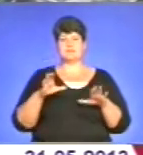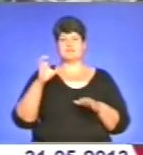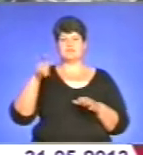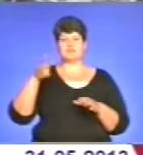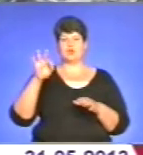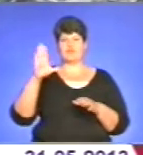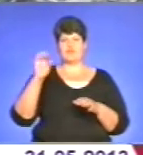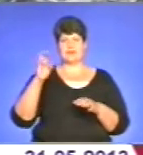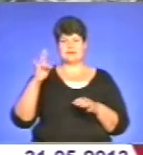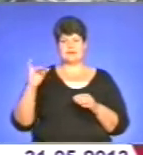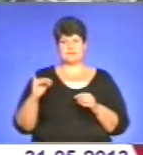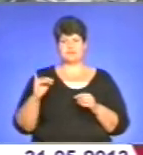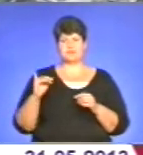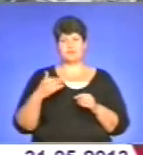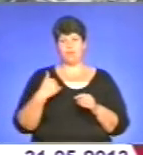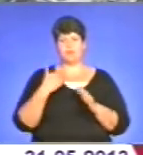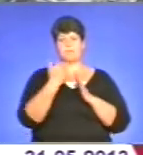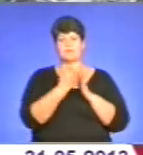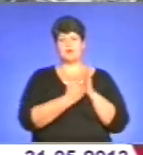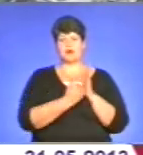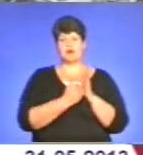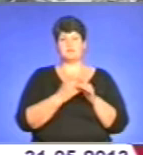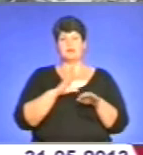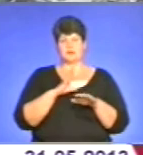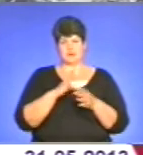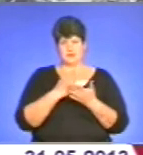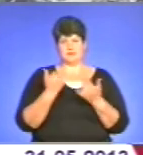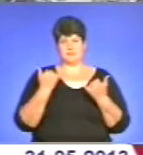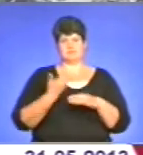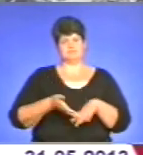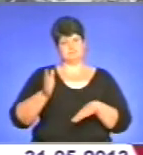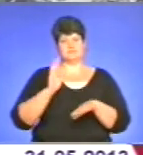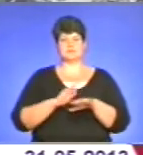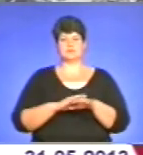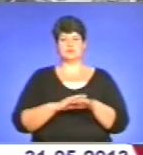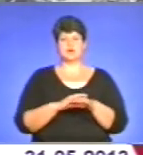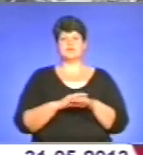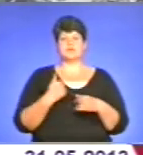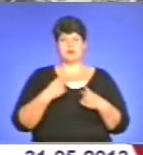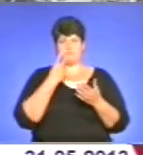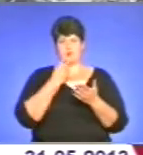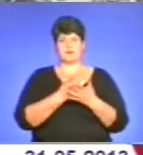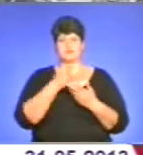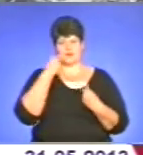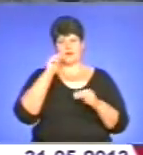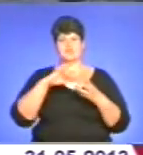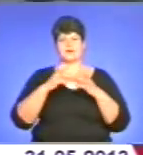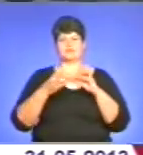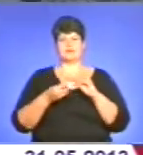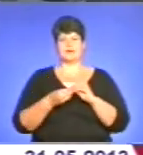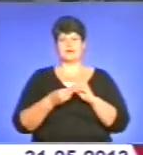також моя програма дещо стала складнішою. І я показую кращі результати.